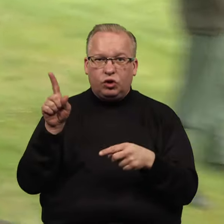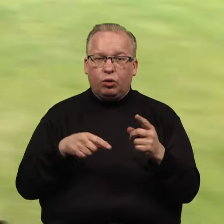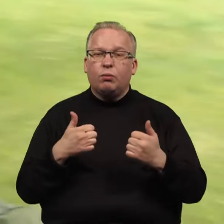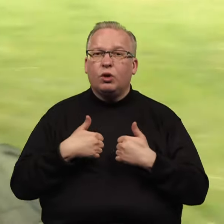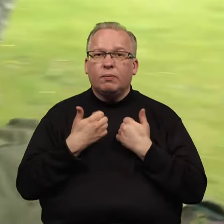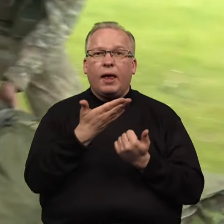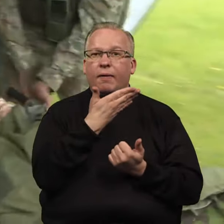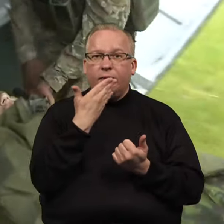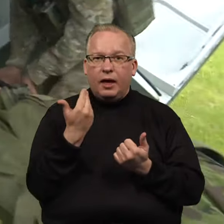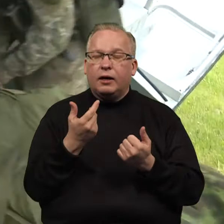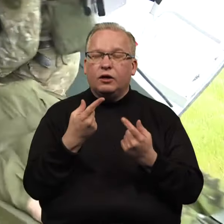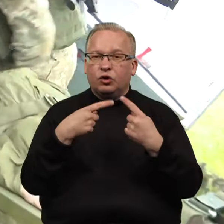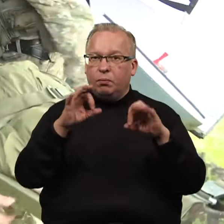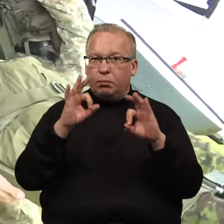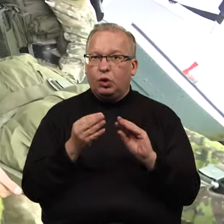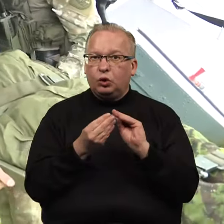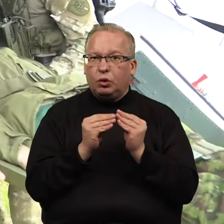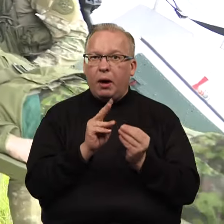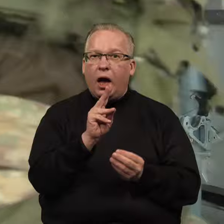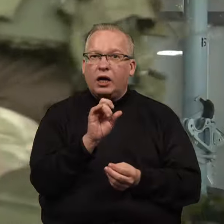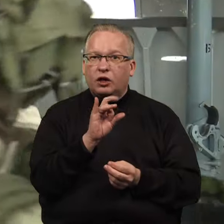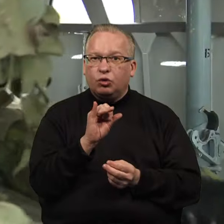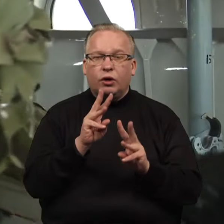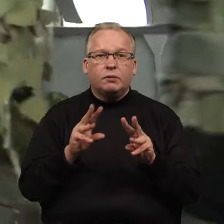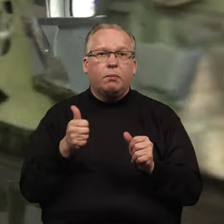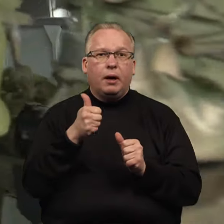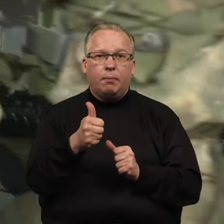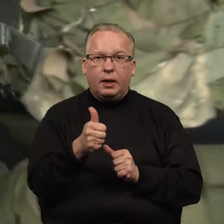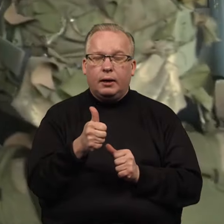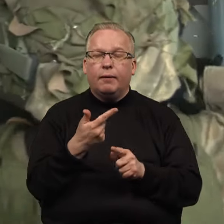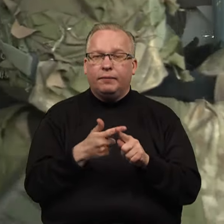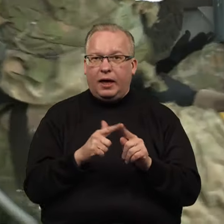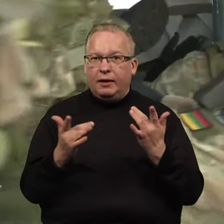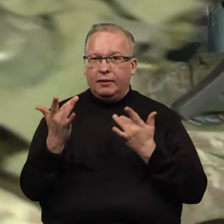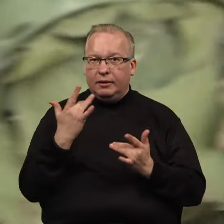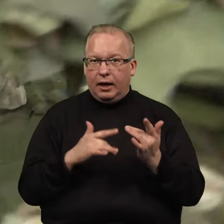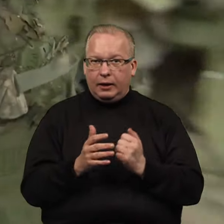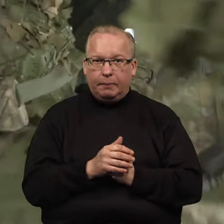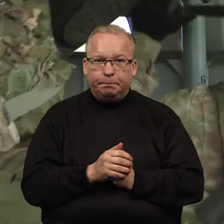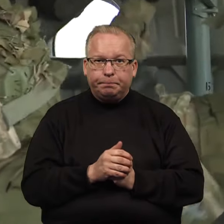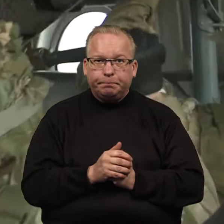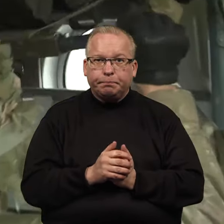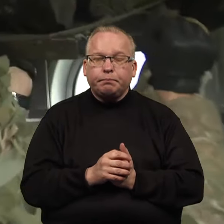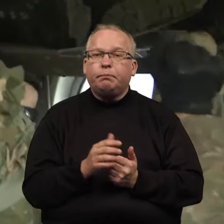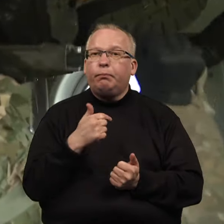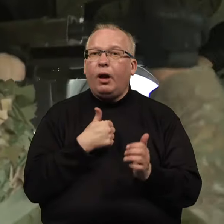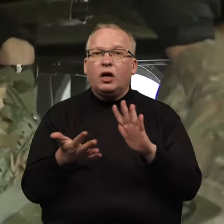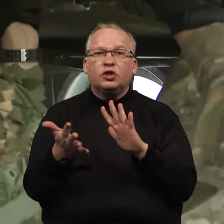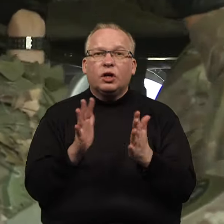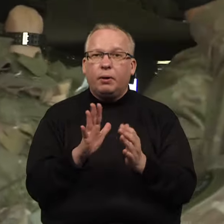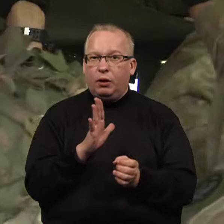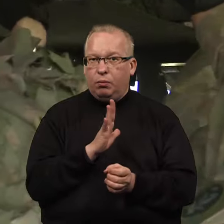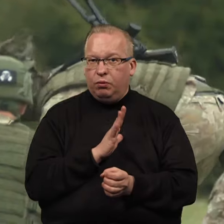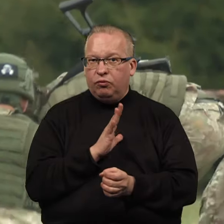kurio dar nėra sutarta, Laurynas Kaščiūnas ir premierė tai neigė. Aš labai abėjoju, kad buvo kalba apie